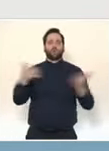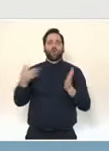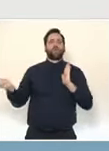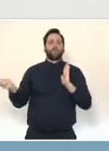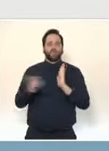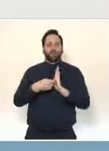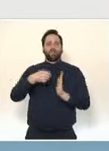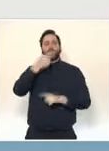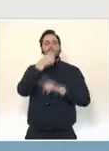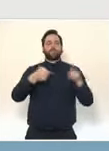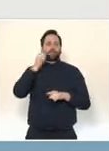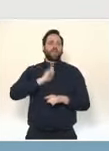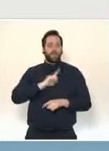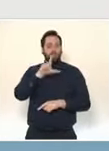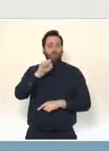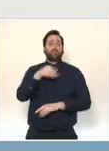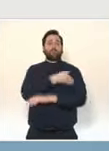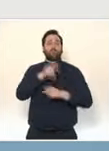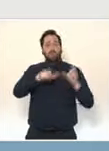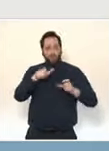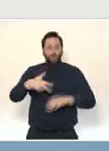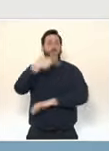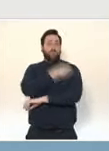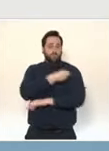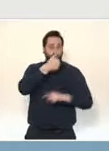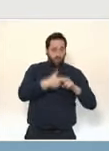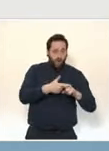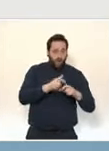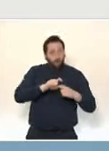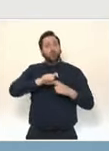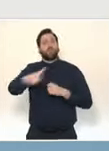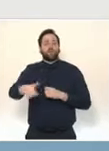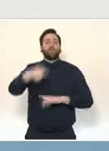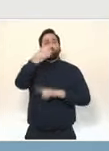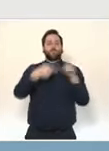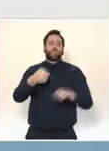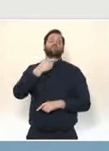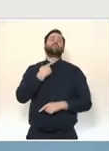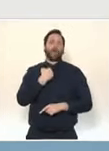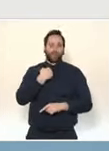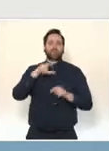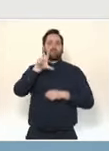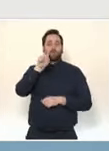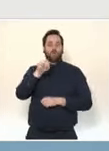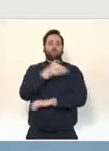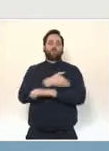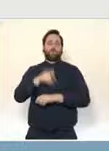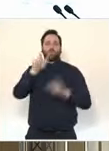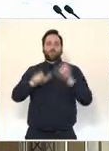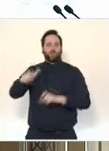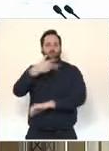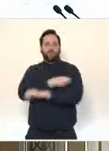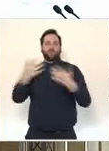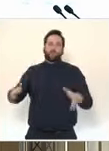à la mi-mai et 30 millions à la mi-juin. Cela suppose d'abord, évidemment, de recevoir toutes les